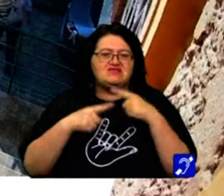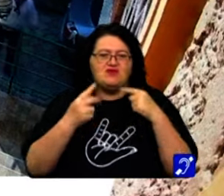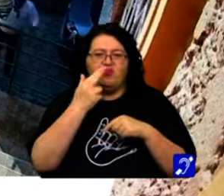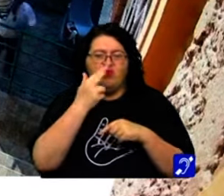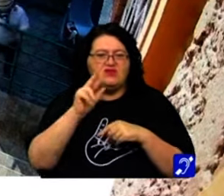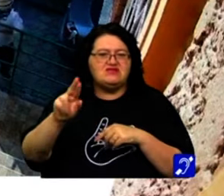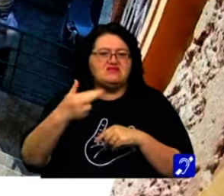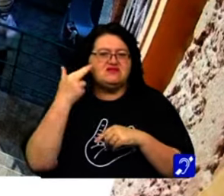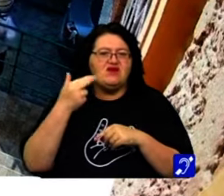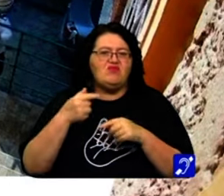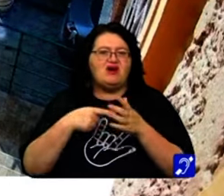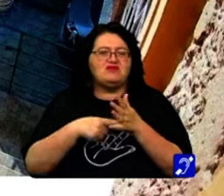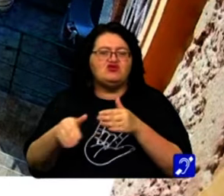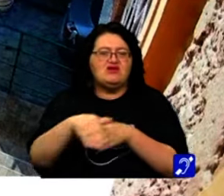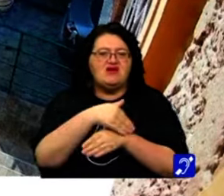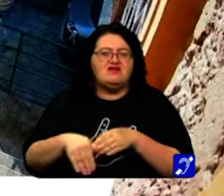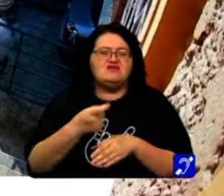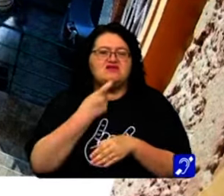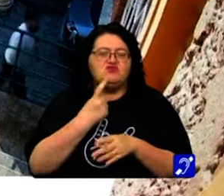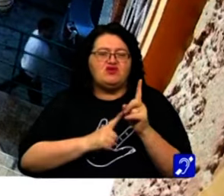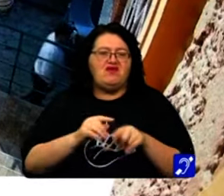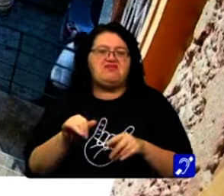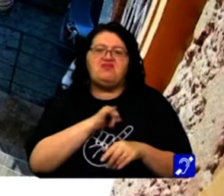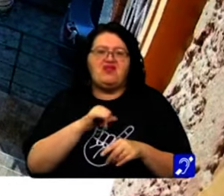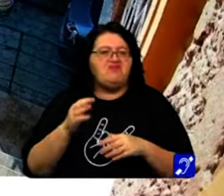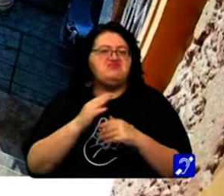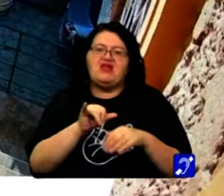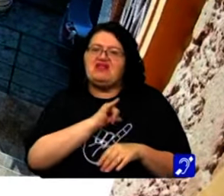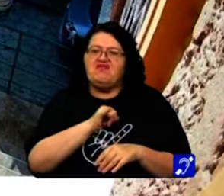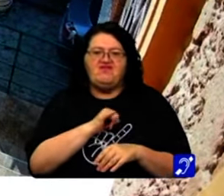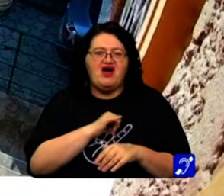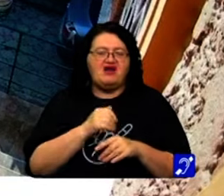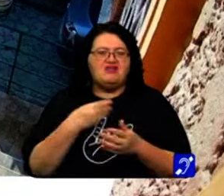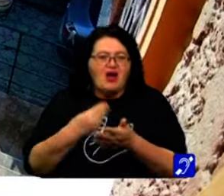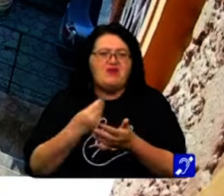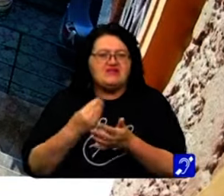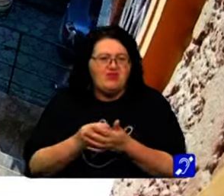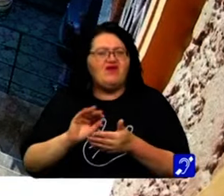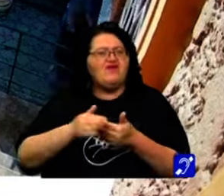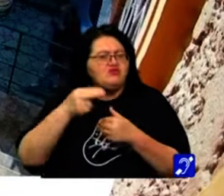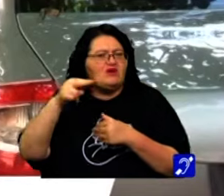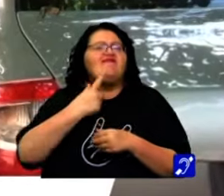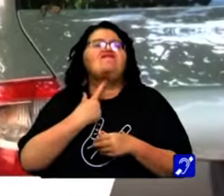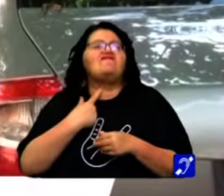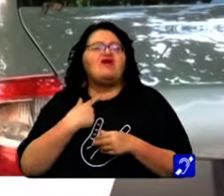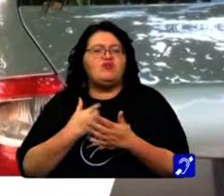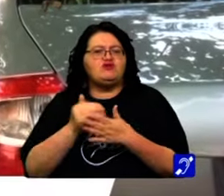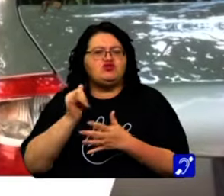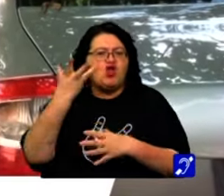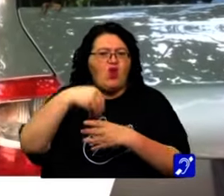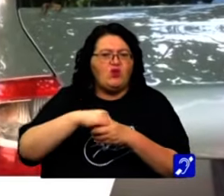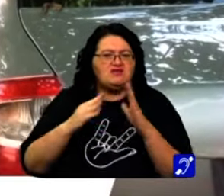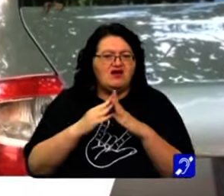polițiștii sunt chemați la această adresă din Timișoara, însă, indiferent câte amenzi primesc, vecinii continuă să-i terrorizeze pe cei care locuiesc aici.